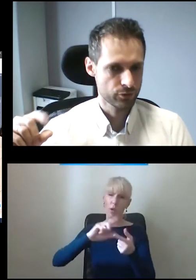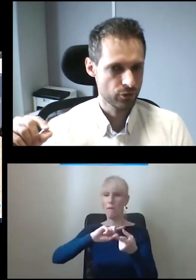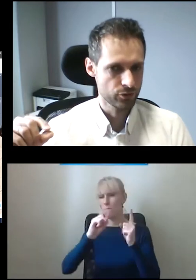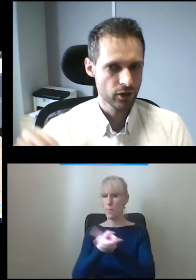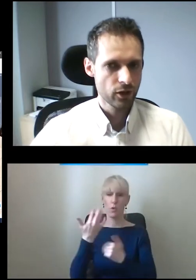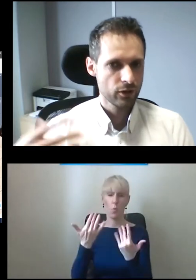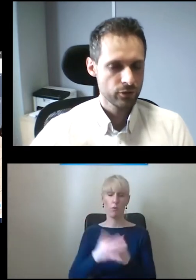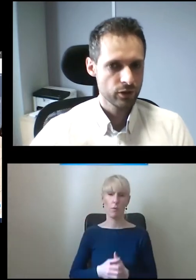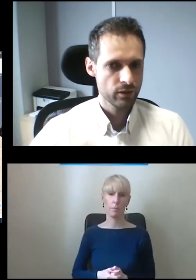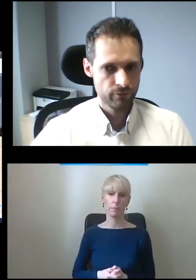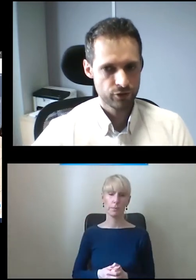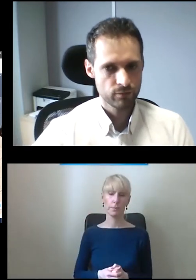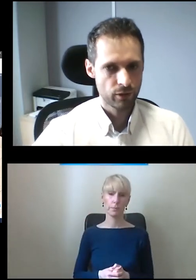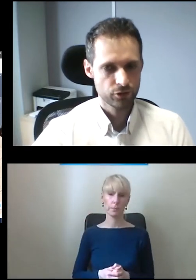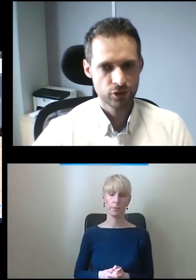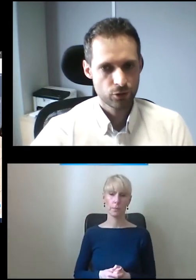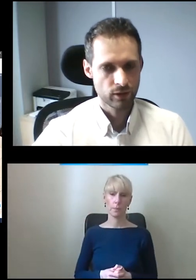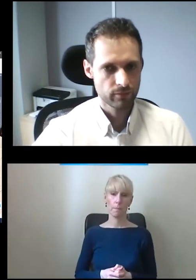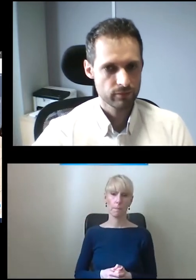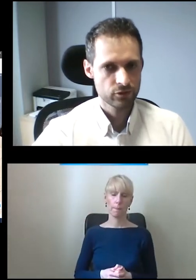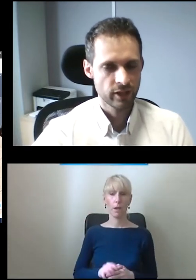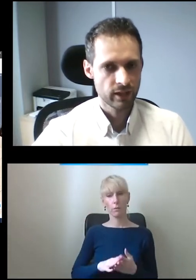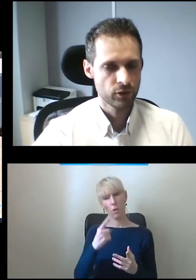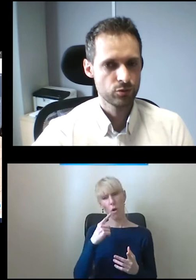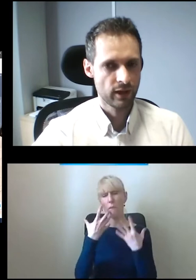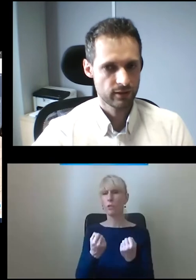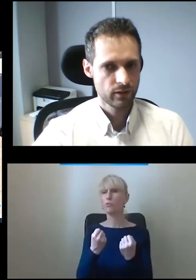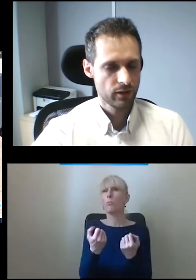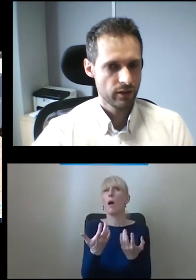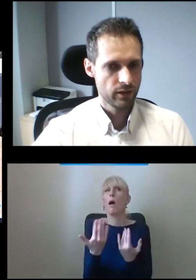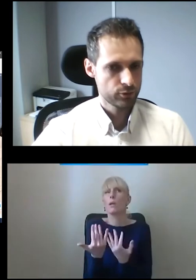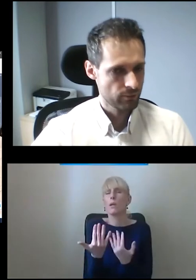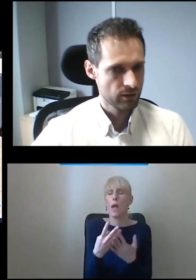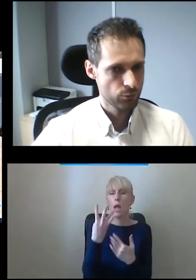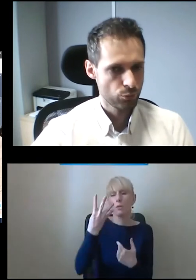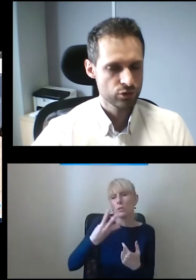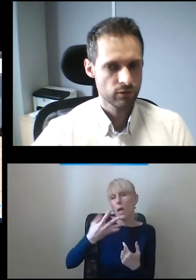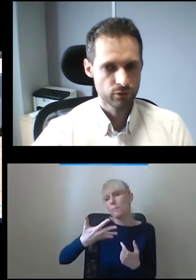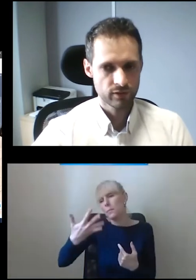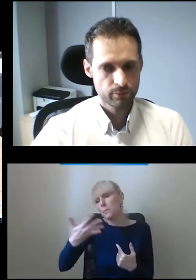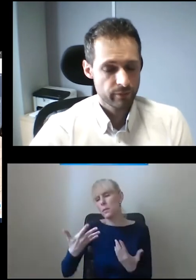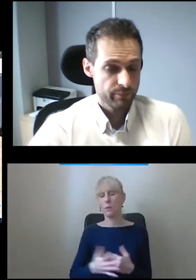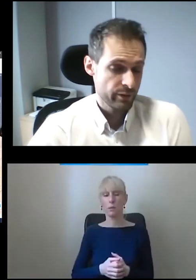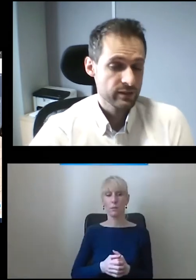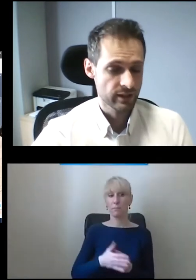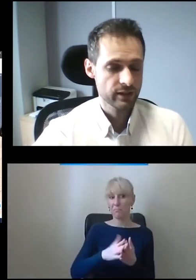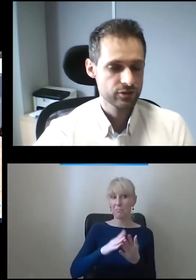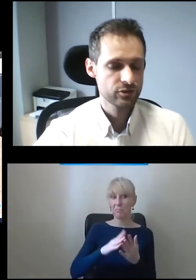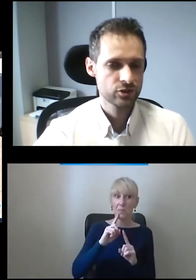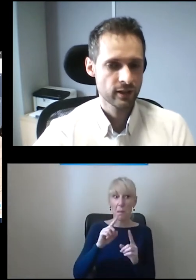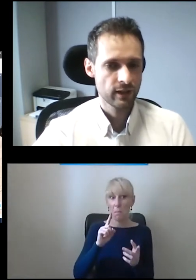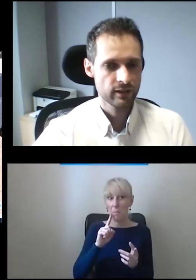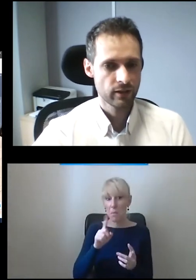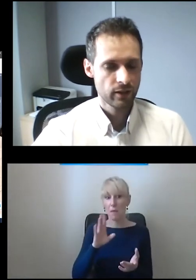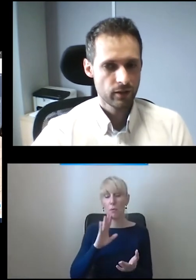łatwo zwiąć. No i one mają wytrzymałość gdzieś koło tam 4-5 lat przy normalnym użytkowaniu, więc pewnie za jakieś